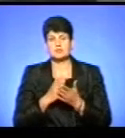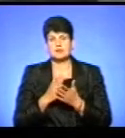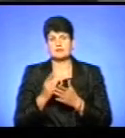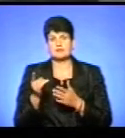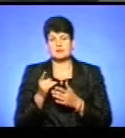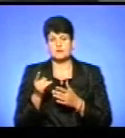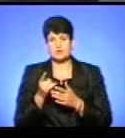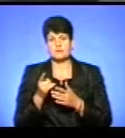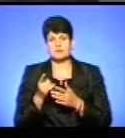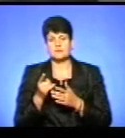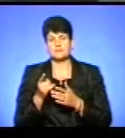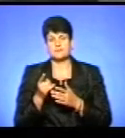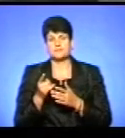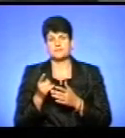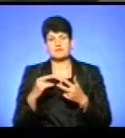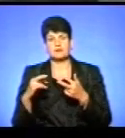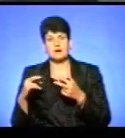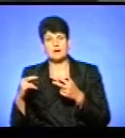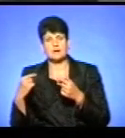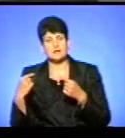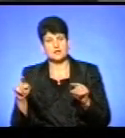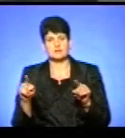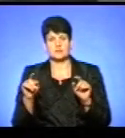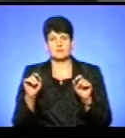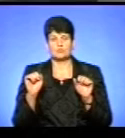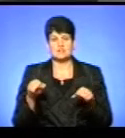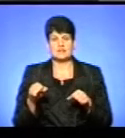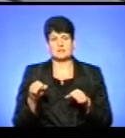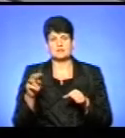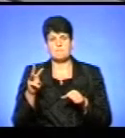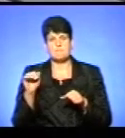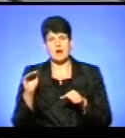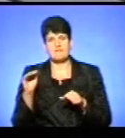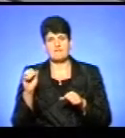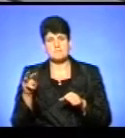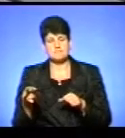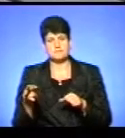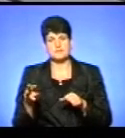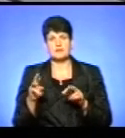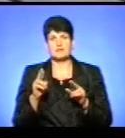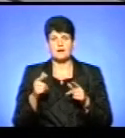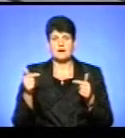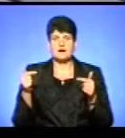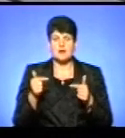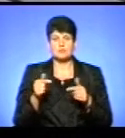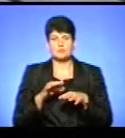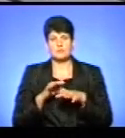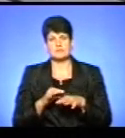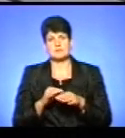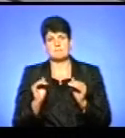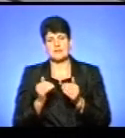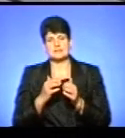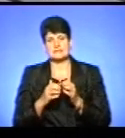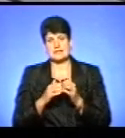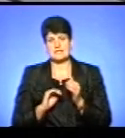практична альтернатива мафам, тимчасовим незаконним спорудам? Як грамотніше вести малий і середній